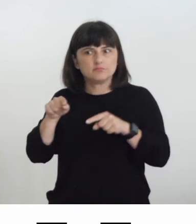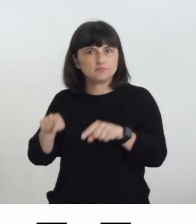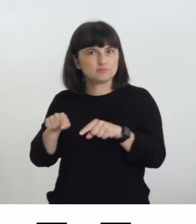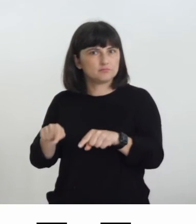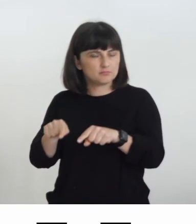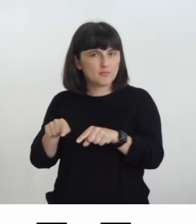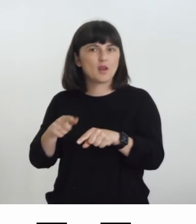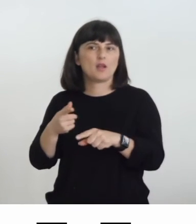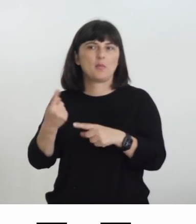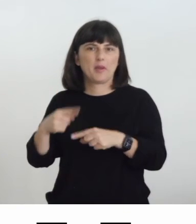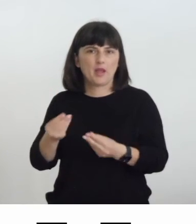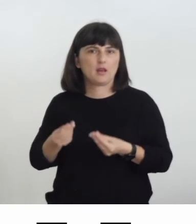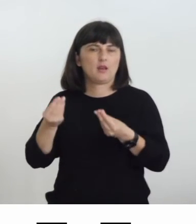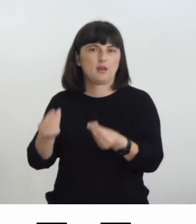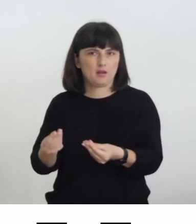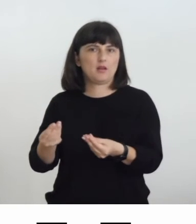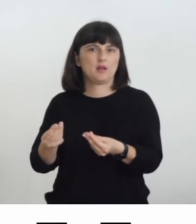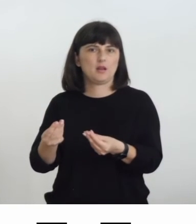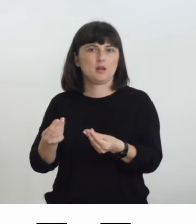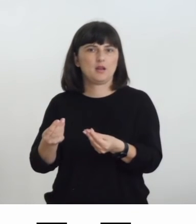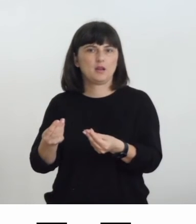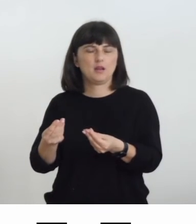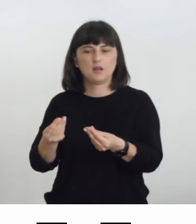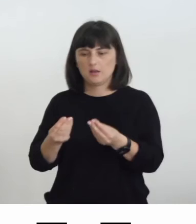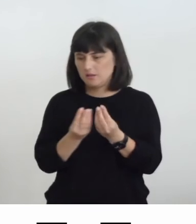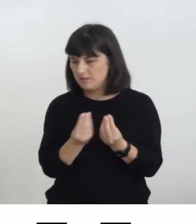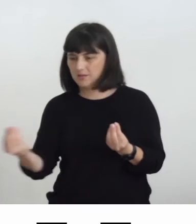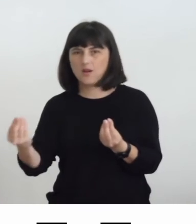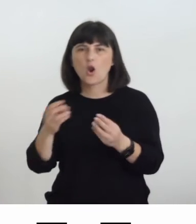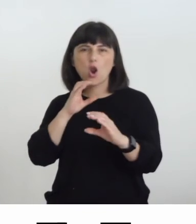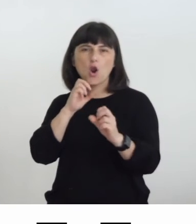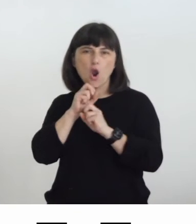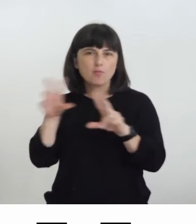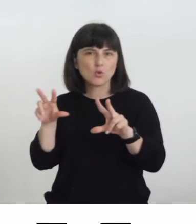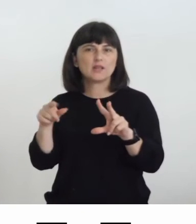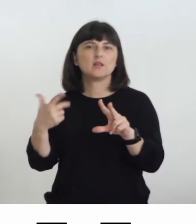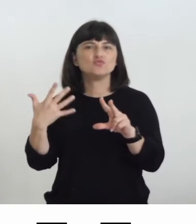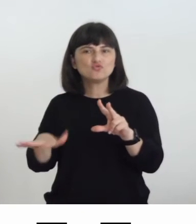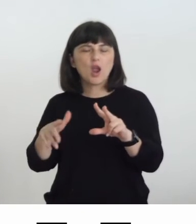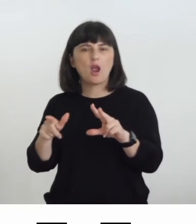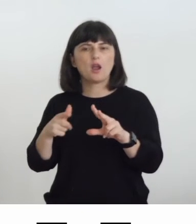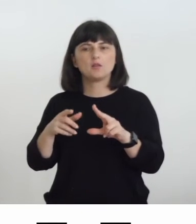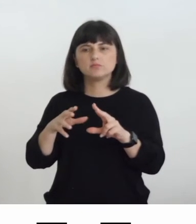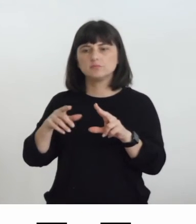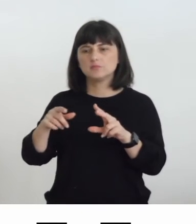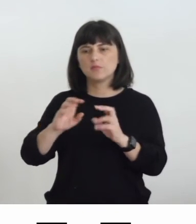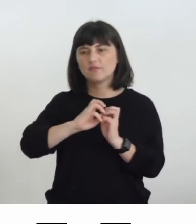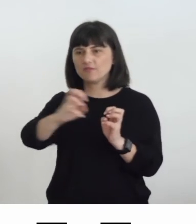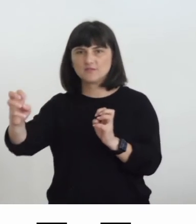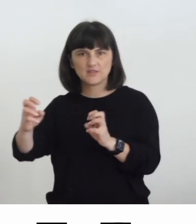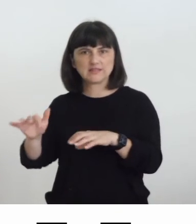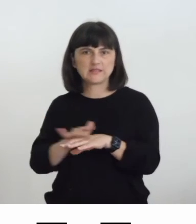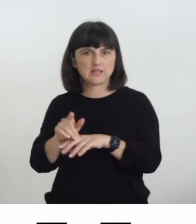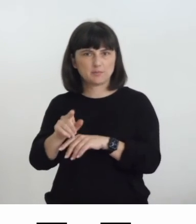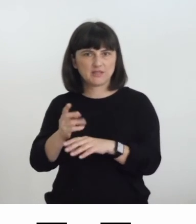fornire quindi artefatti comunicativi che offrono più possibilità di fruizione stiamo